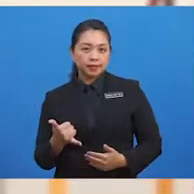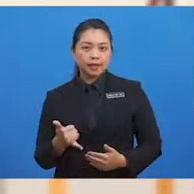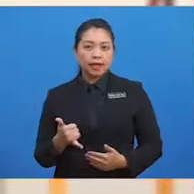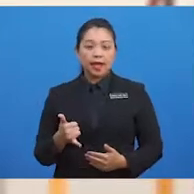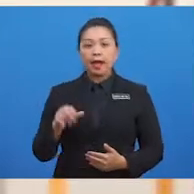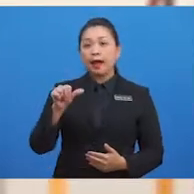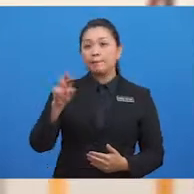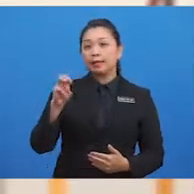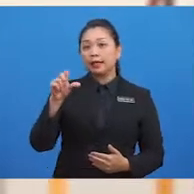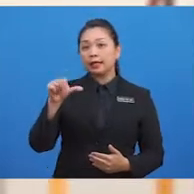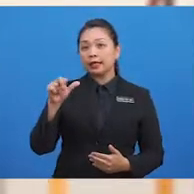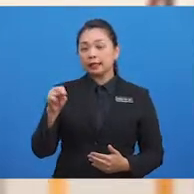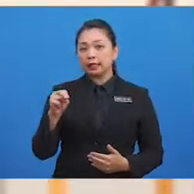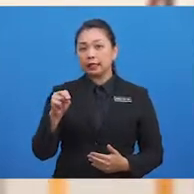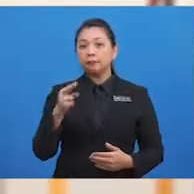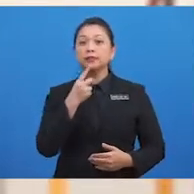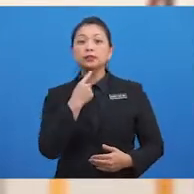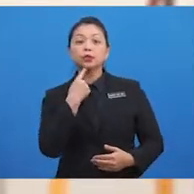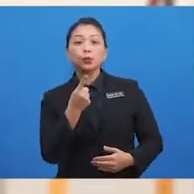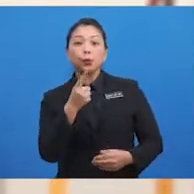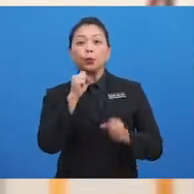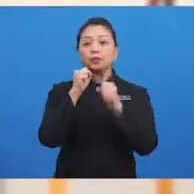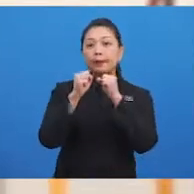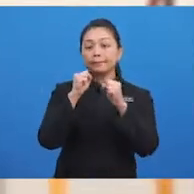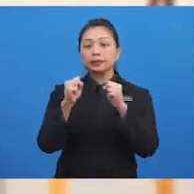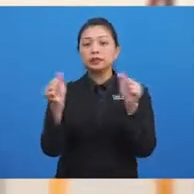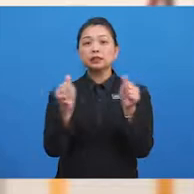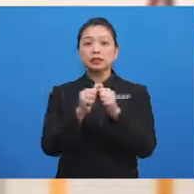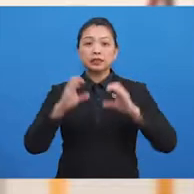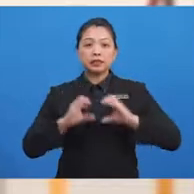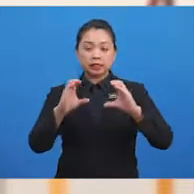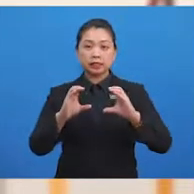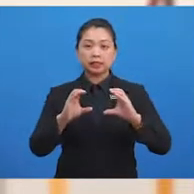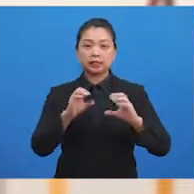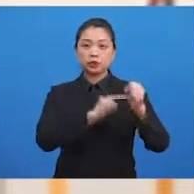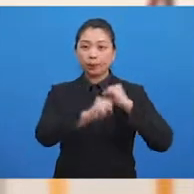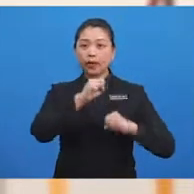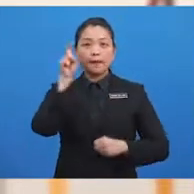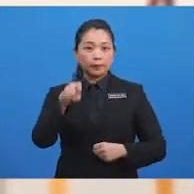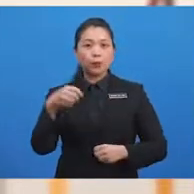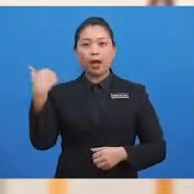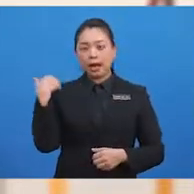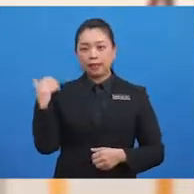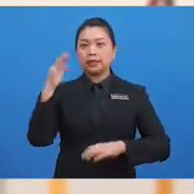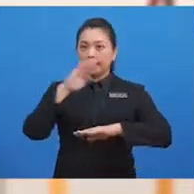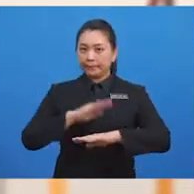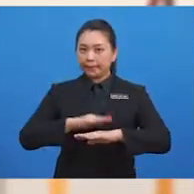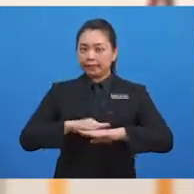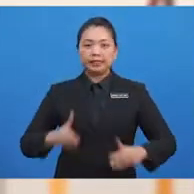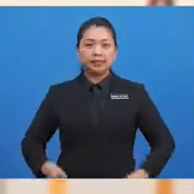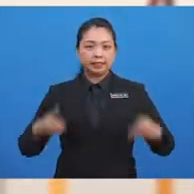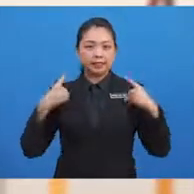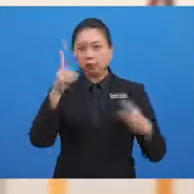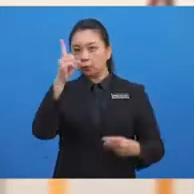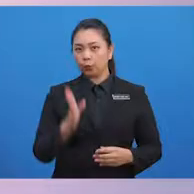dengan cara yang sopan dan berhemah perlulah ada pada diri seseorang.